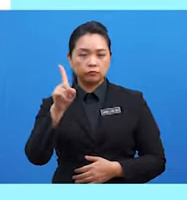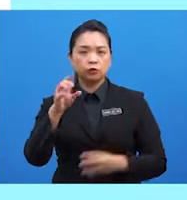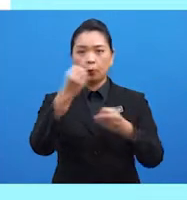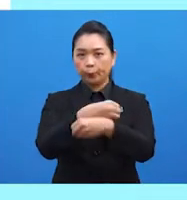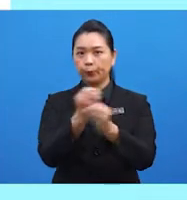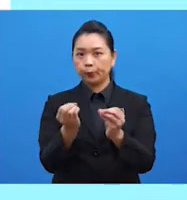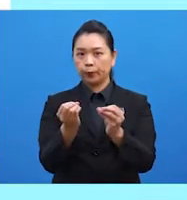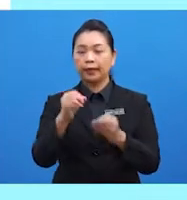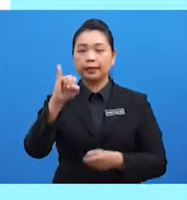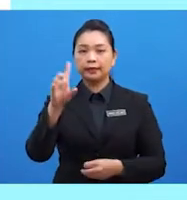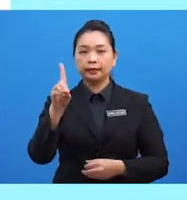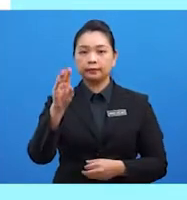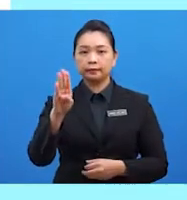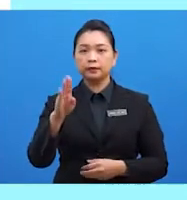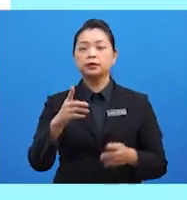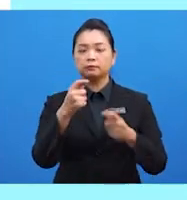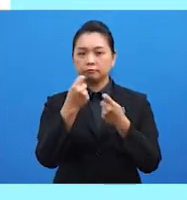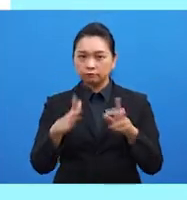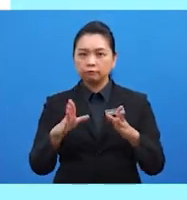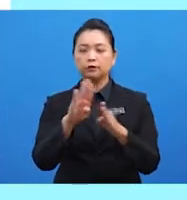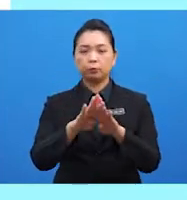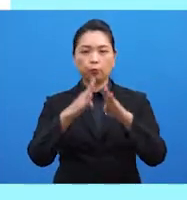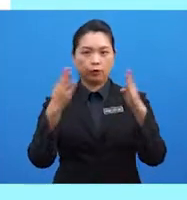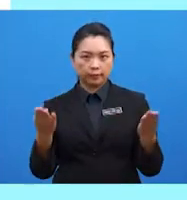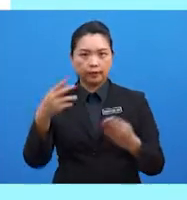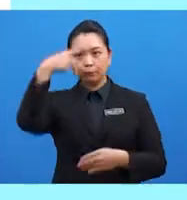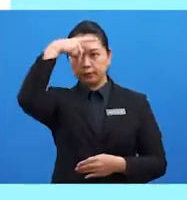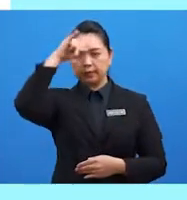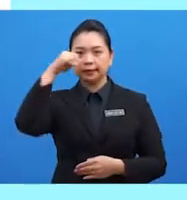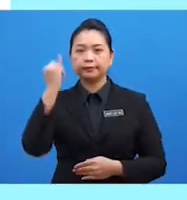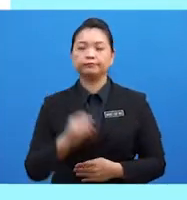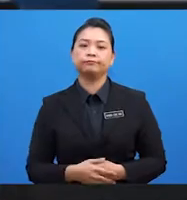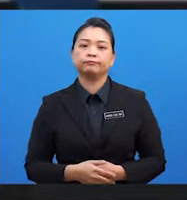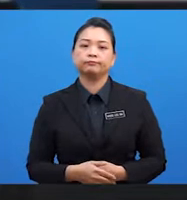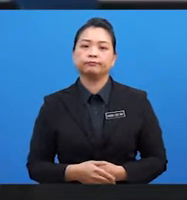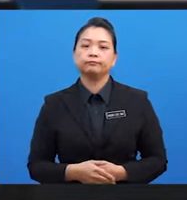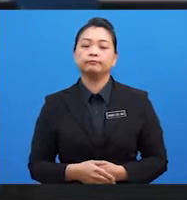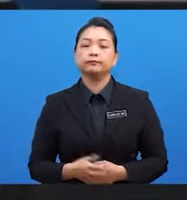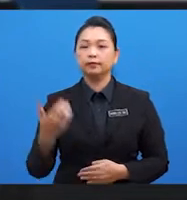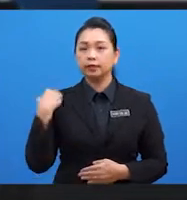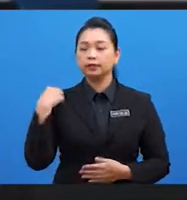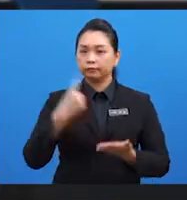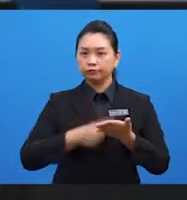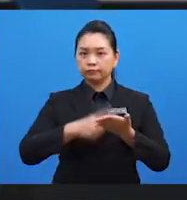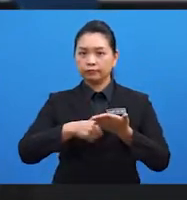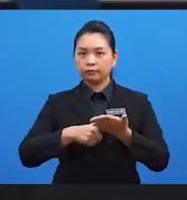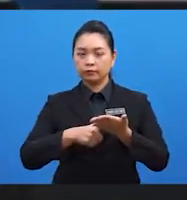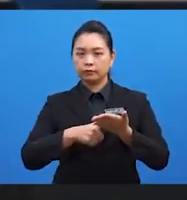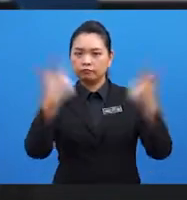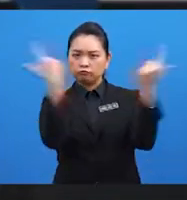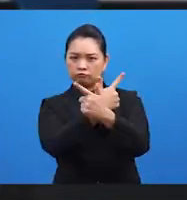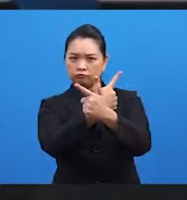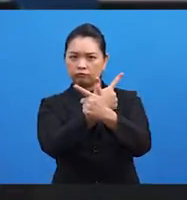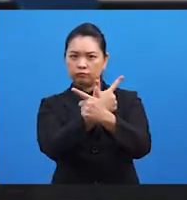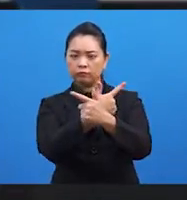sebuah pejabat wilayah IDB telah dibuka di Putrajaya. Menganjurkan persidangan menentang